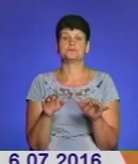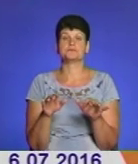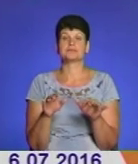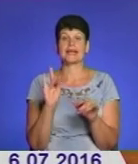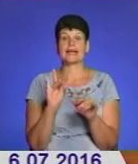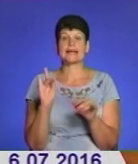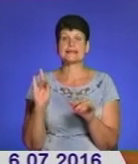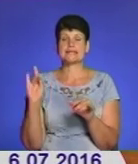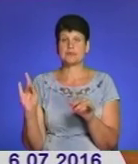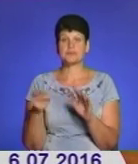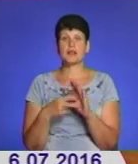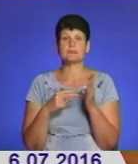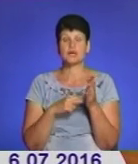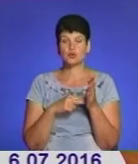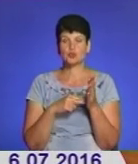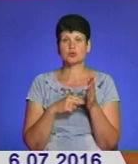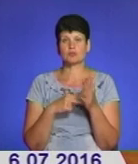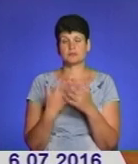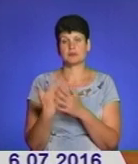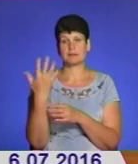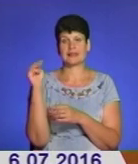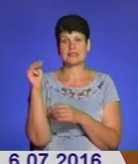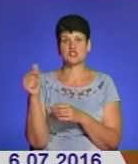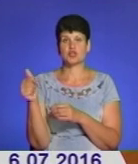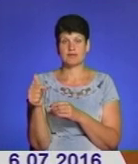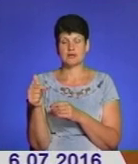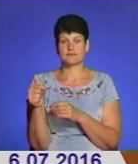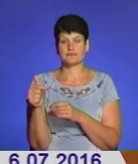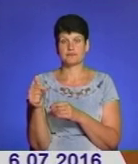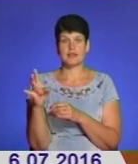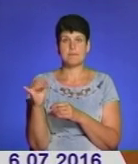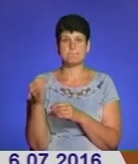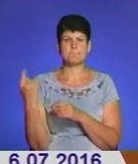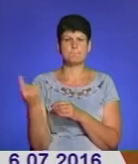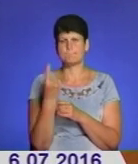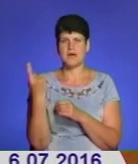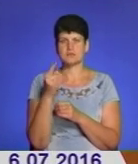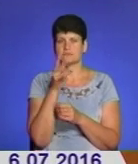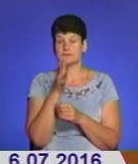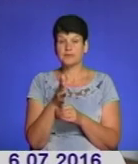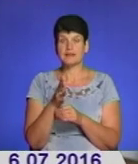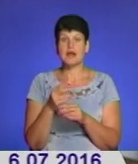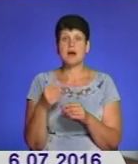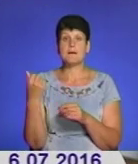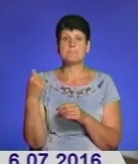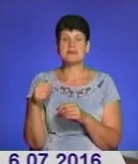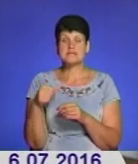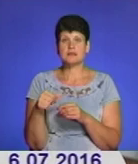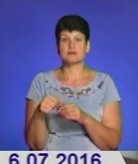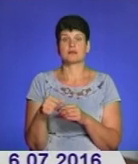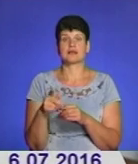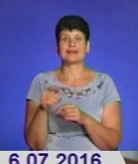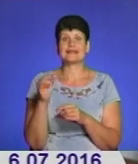крісла. Плануємо десь порядка 5 тисяч гривень на перших порах на бензин, разом з тим і будемо